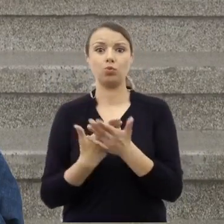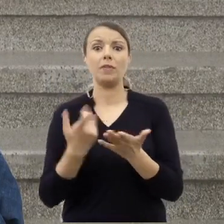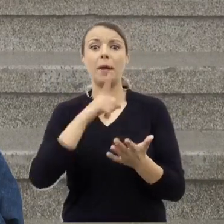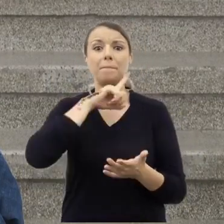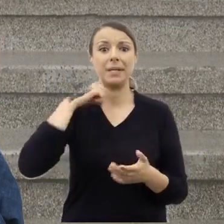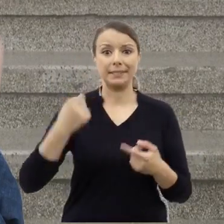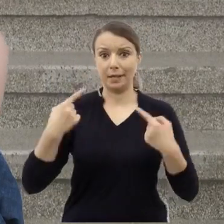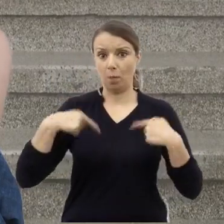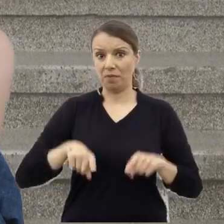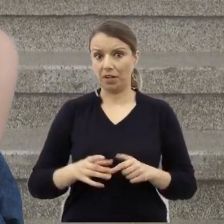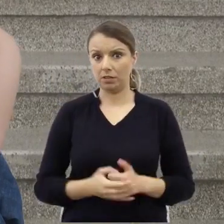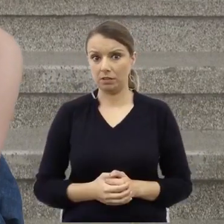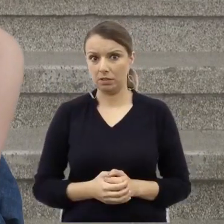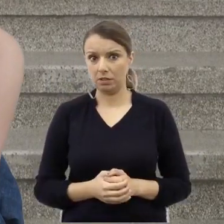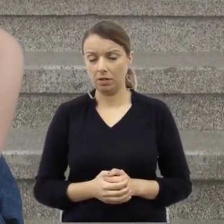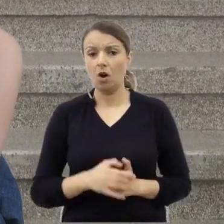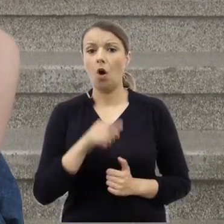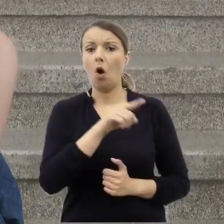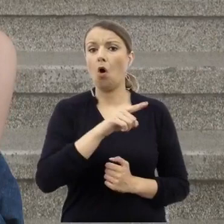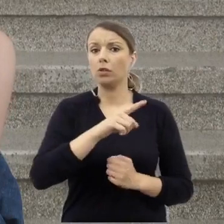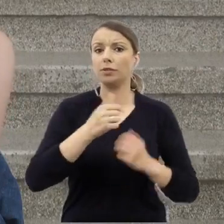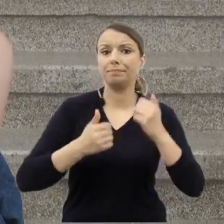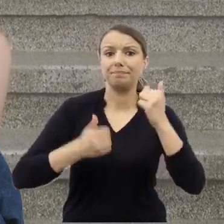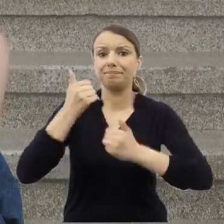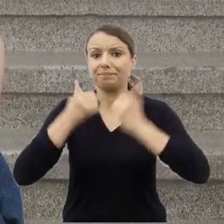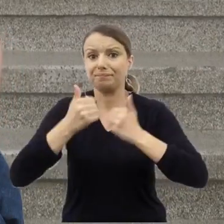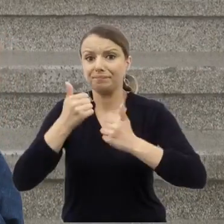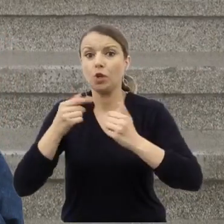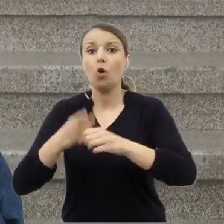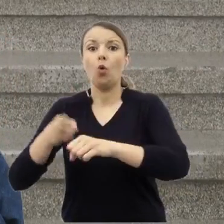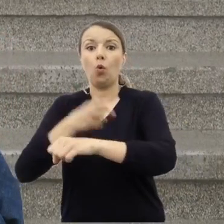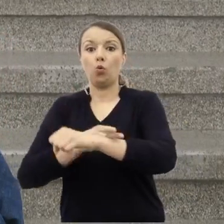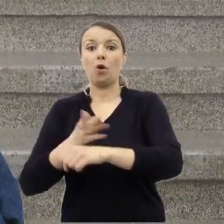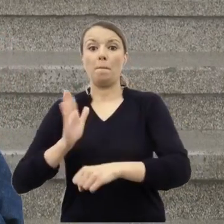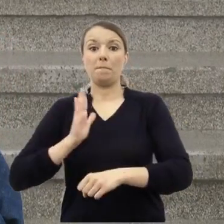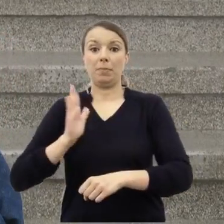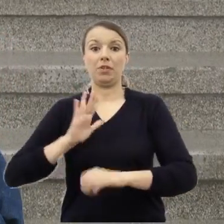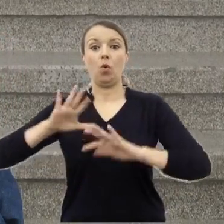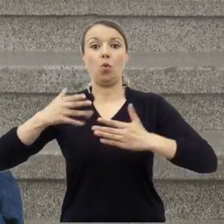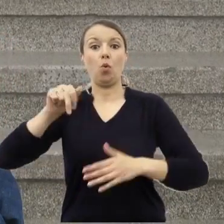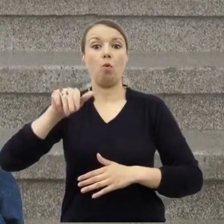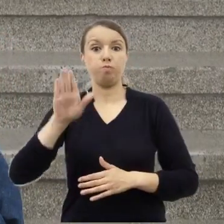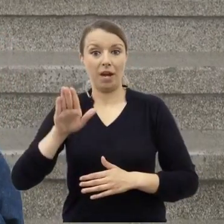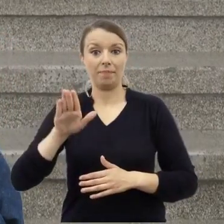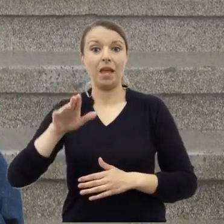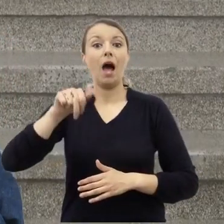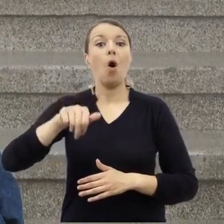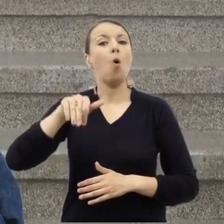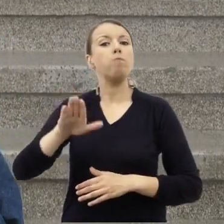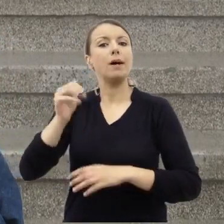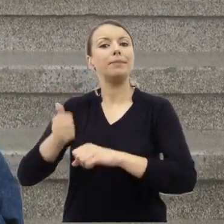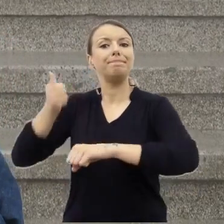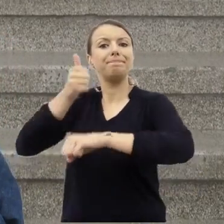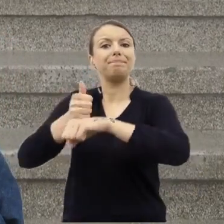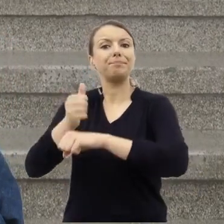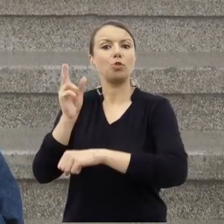rywalizowała z Urzędem Bezpieczeństwa. Na czele Urzędu Bezpieczeństwa stał